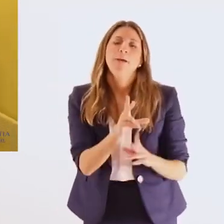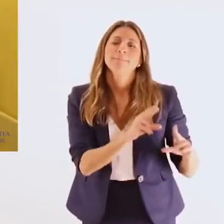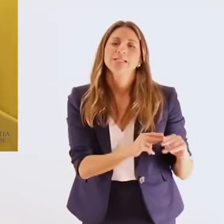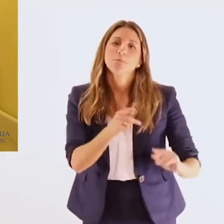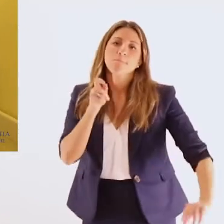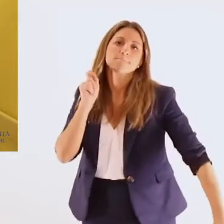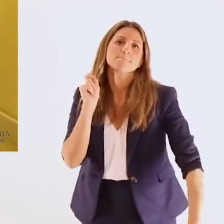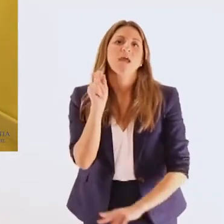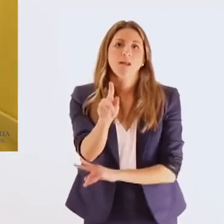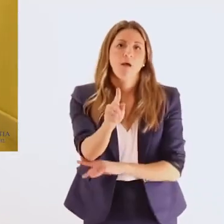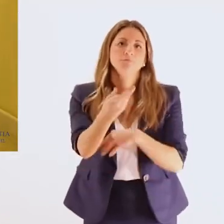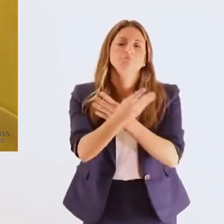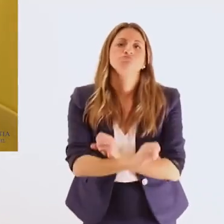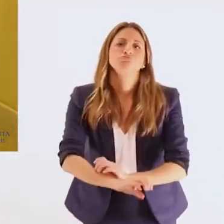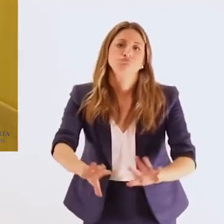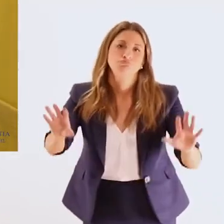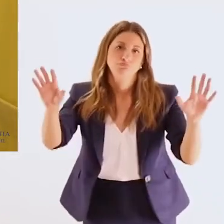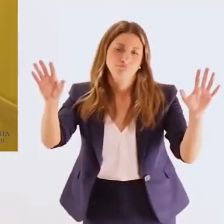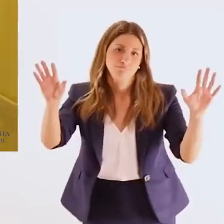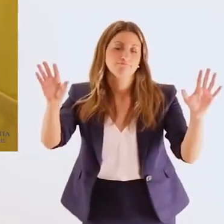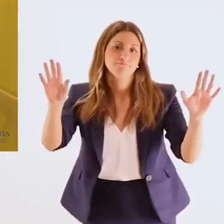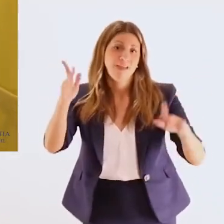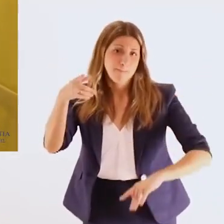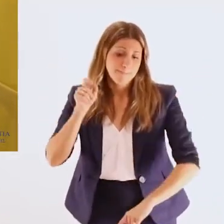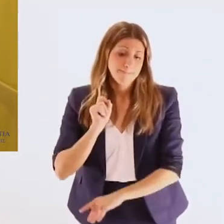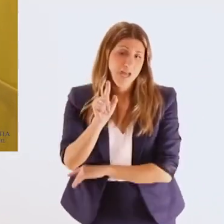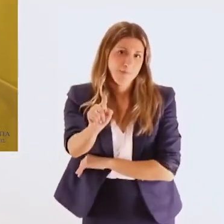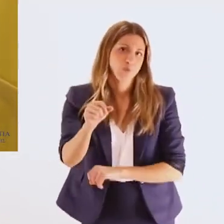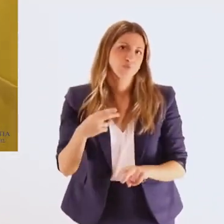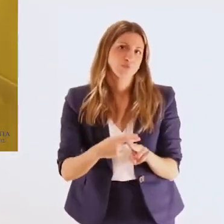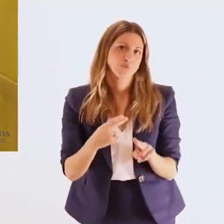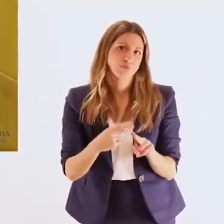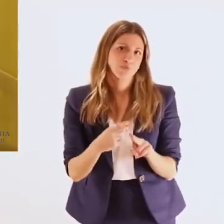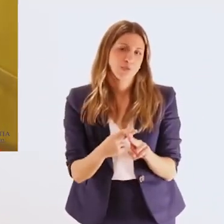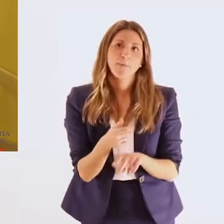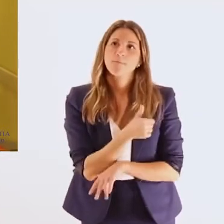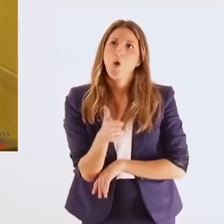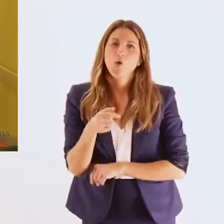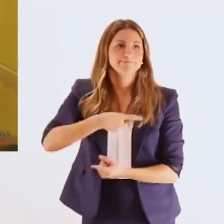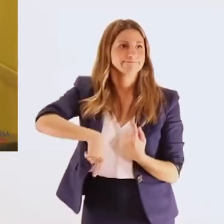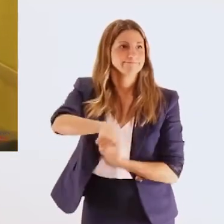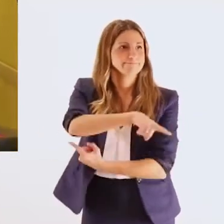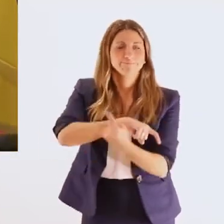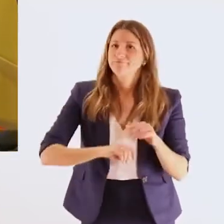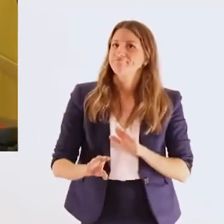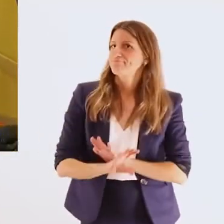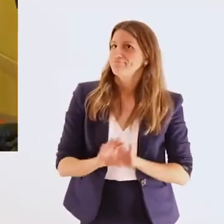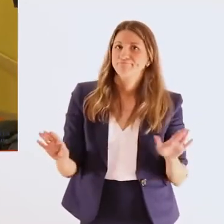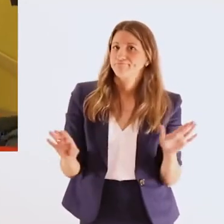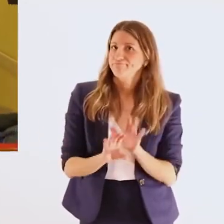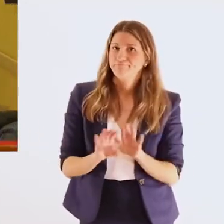μήνυμα που δεν απεθύνεται μόνο εσωτερικά στις ενόπλες δυνάμεις